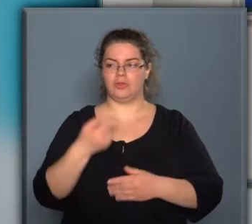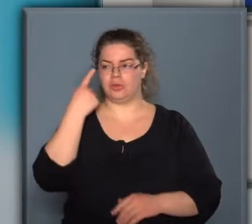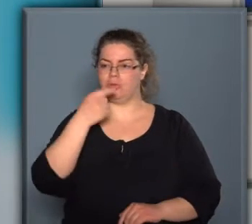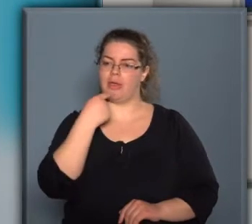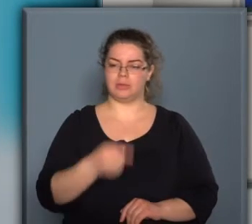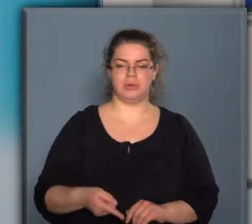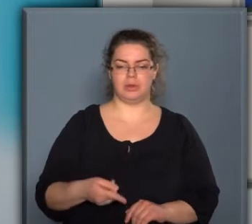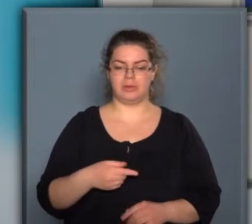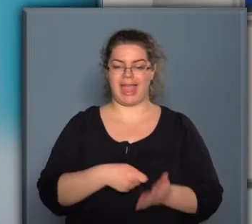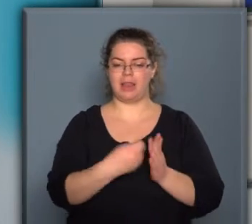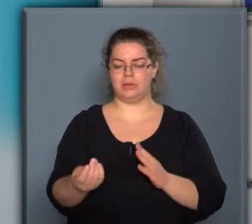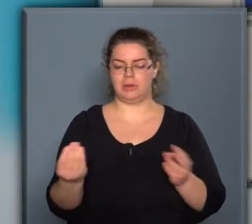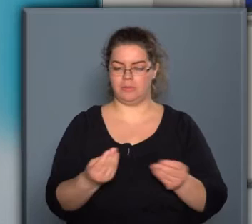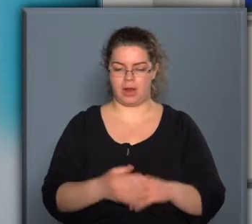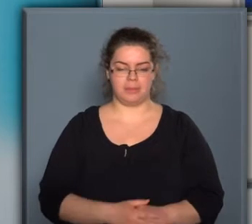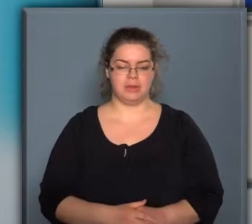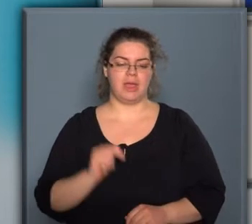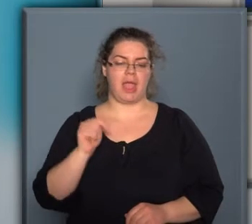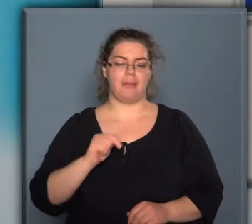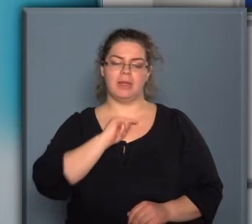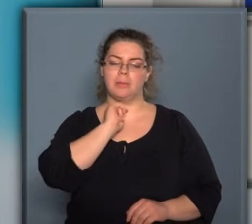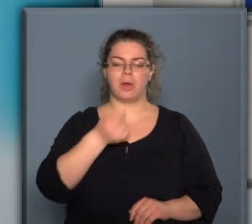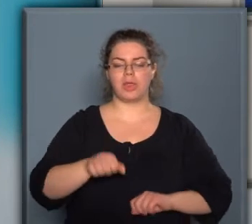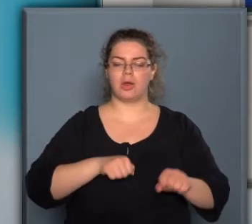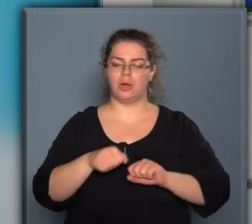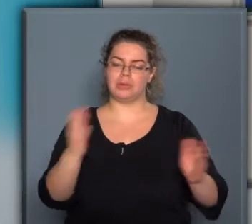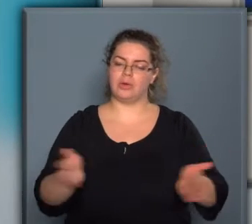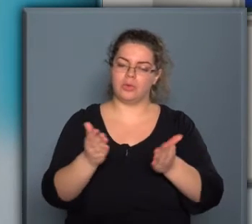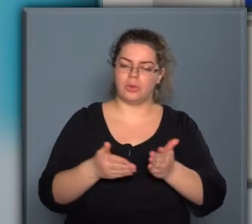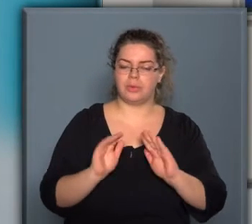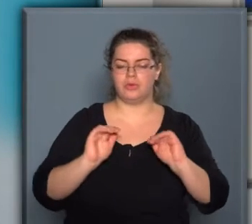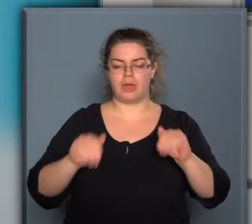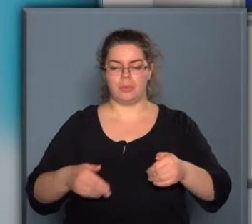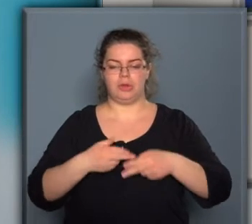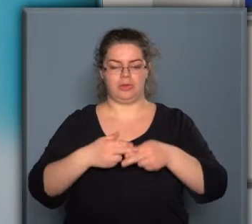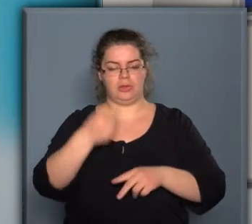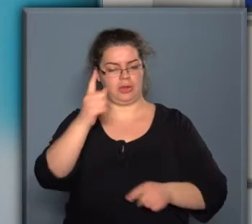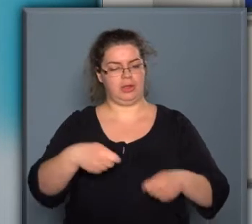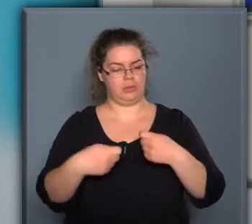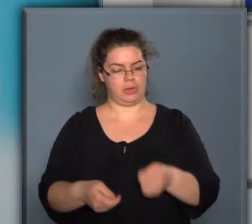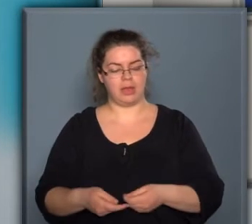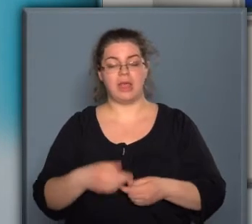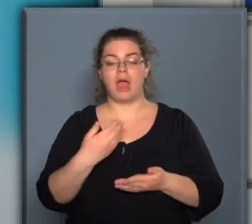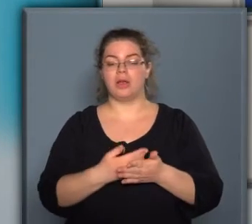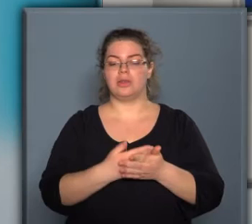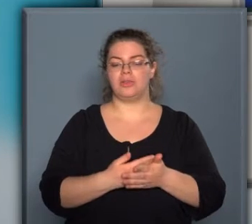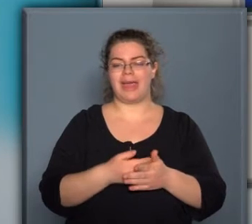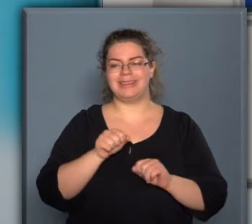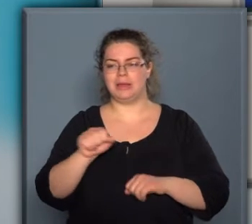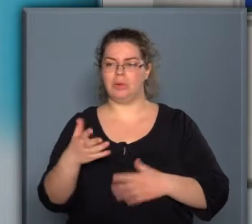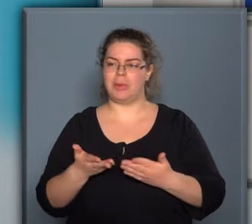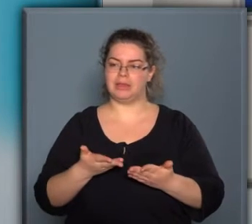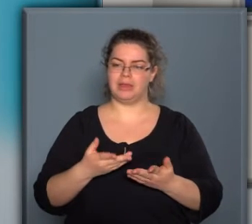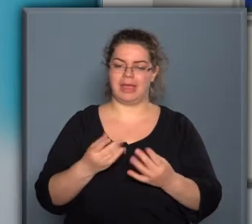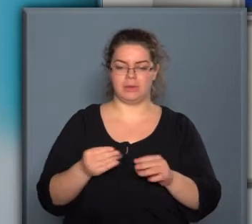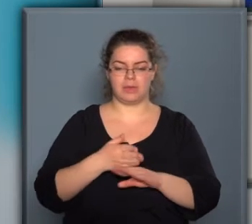azt tudja mondani, hogy eladtam valamit. Hát ebben a magyar kormány egy ösztönző és támogató segítséget tud nyújtani. A gazdaság diplomáciai